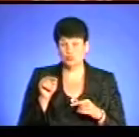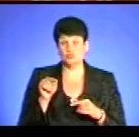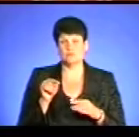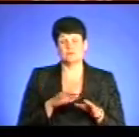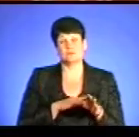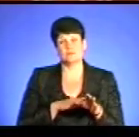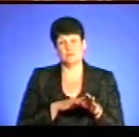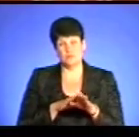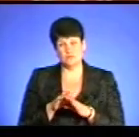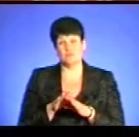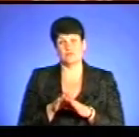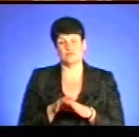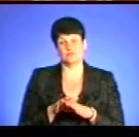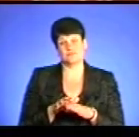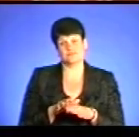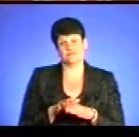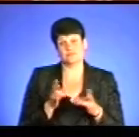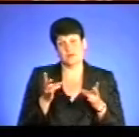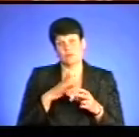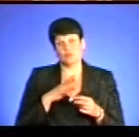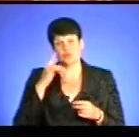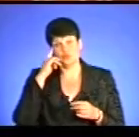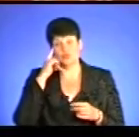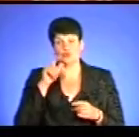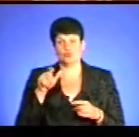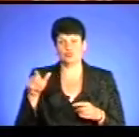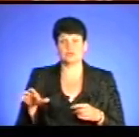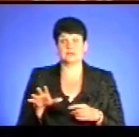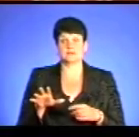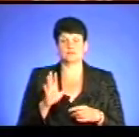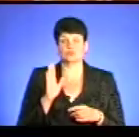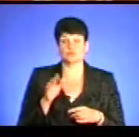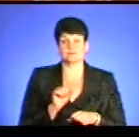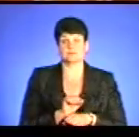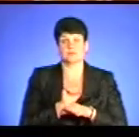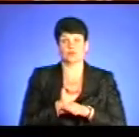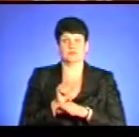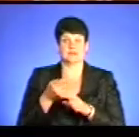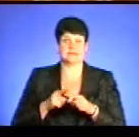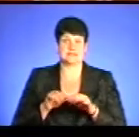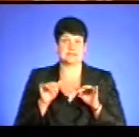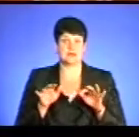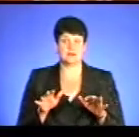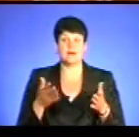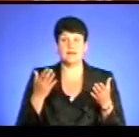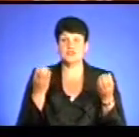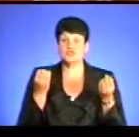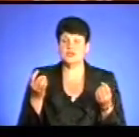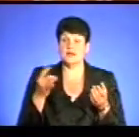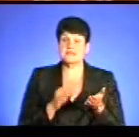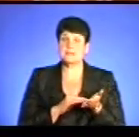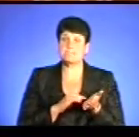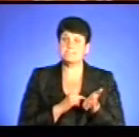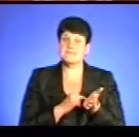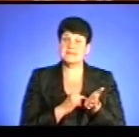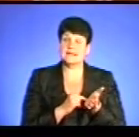годі було б сподіватися, що ці люди не будуть бойкотувати даний захід. Але ще раз підкреслюю,